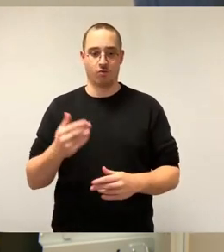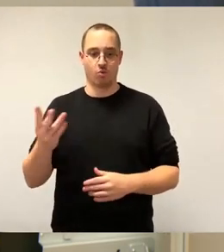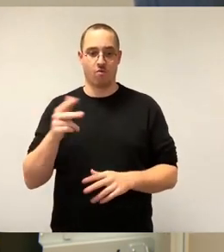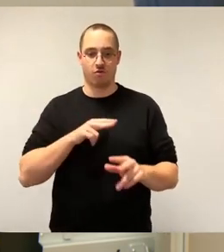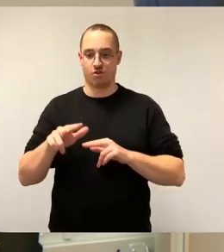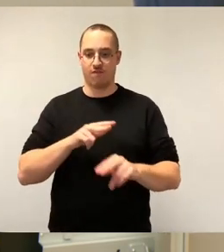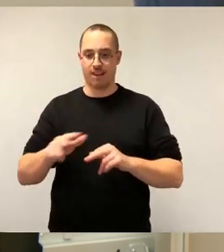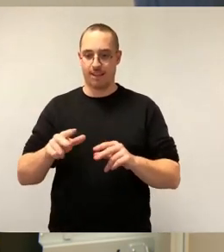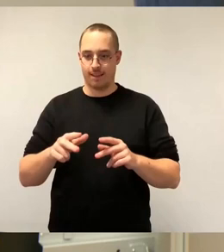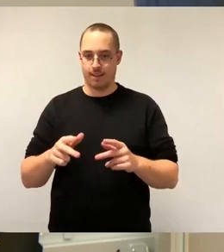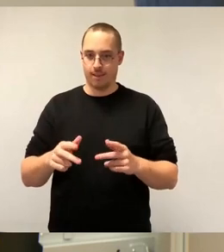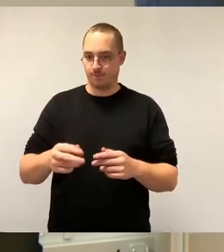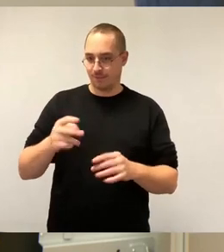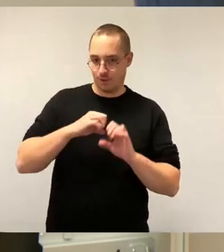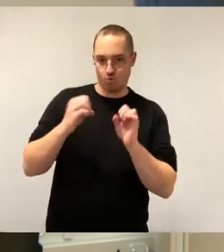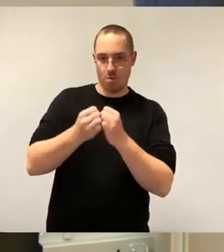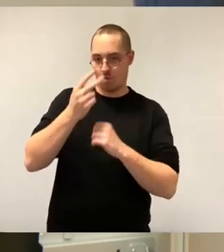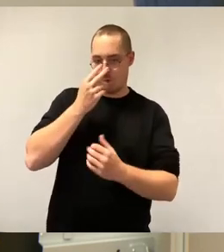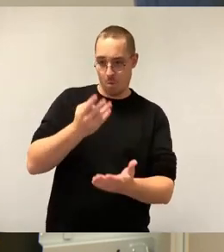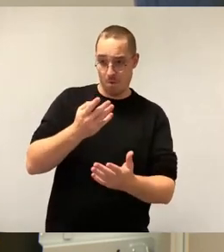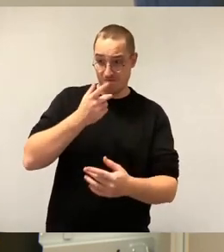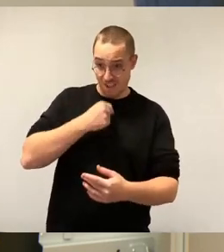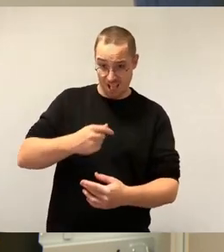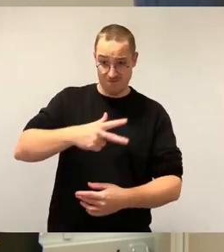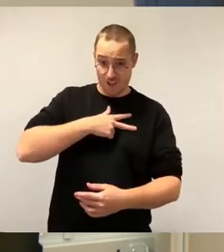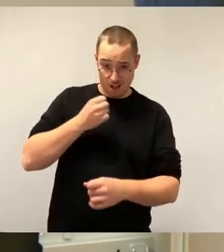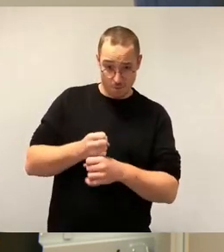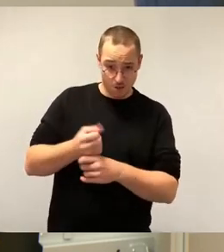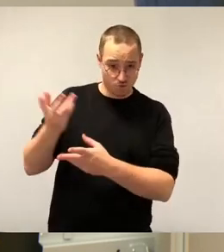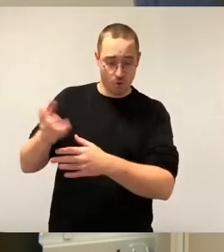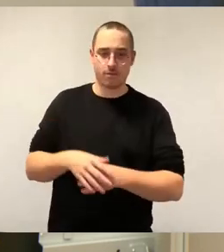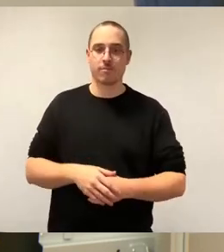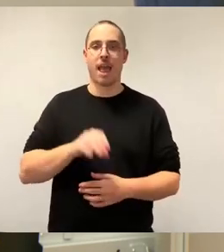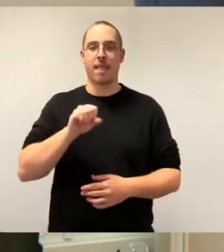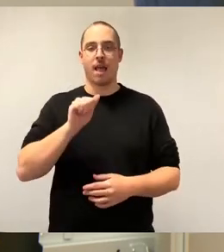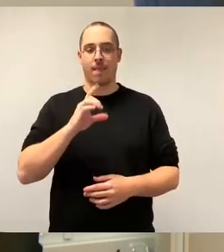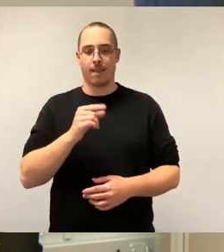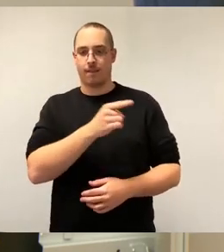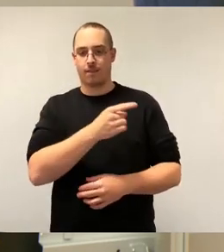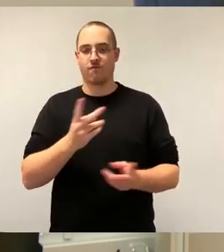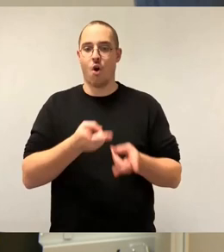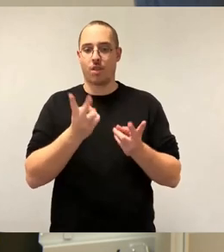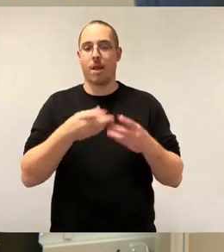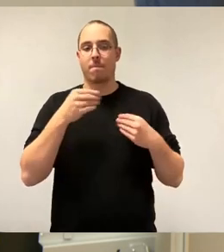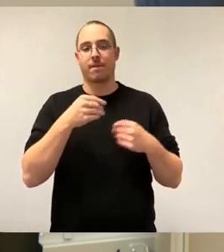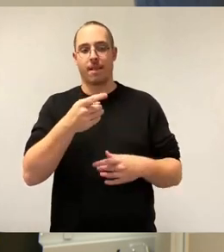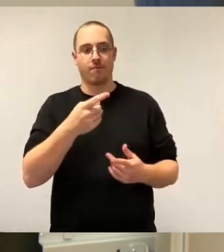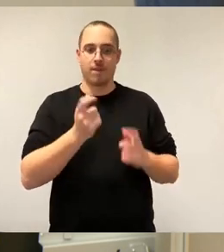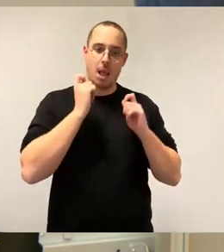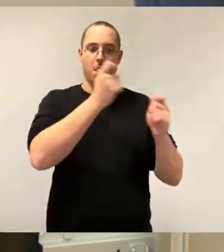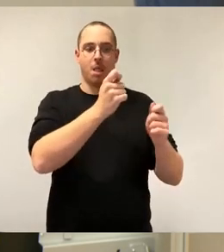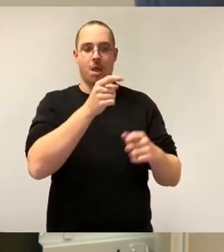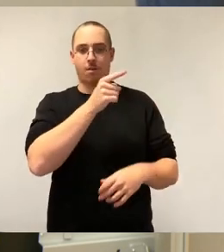Die Antwort ist einfach. Bei der SAB wurden Fördermittel beantragt und bewilligt ihr eine Fertigstellung bis 2026 voraussetzen.